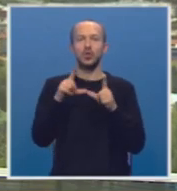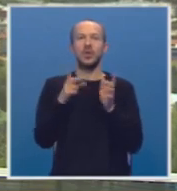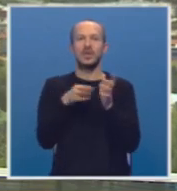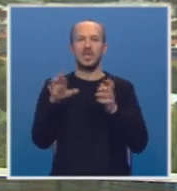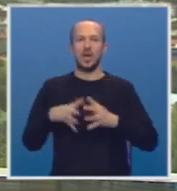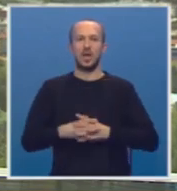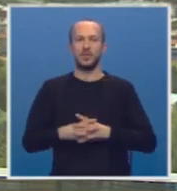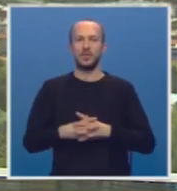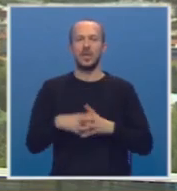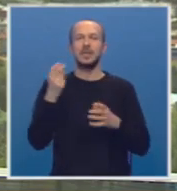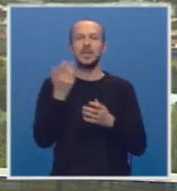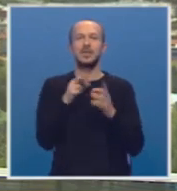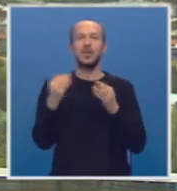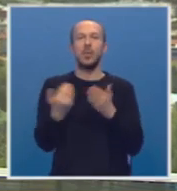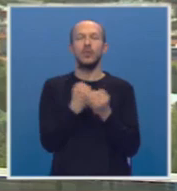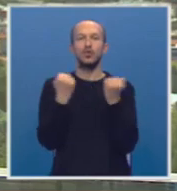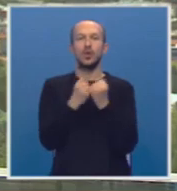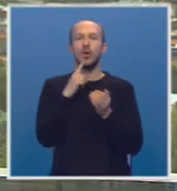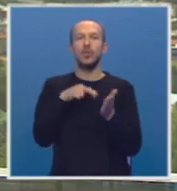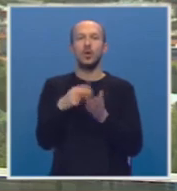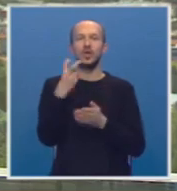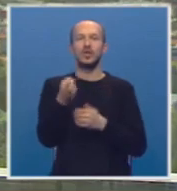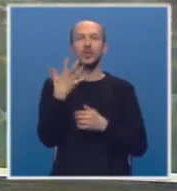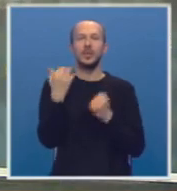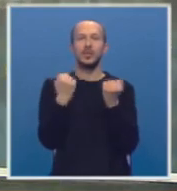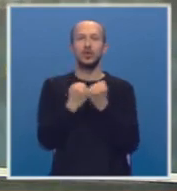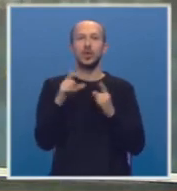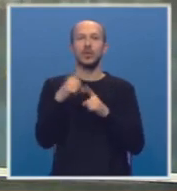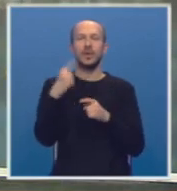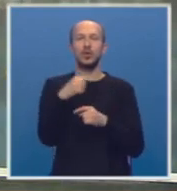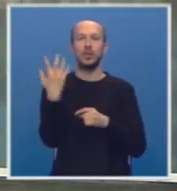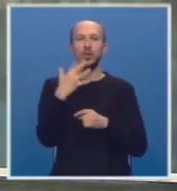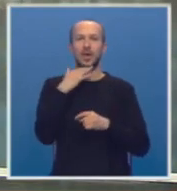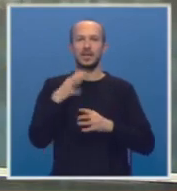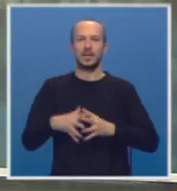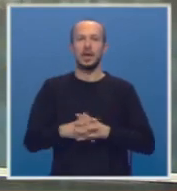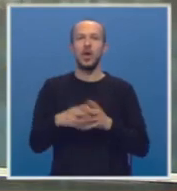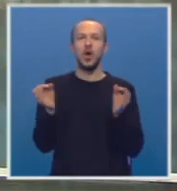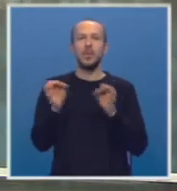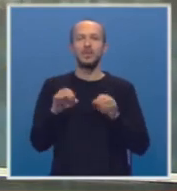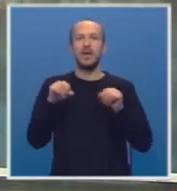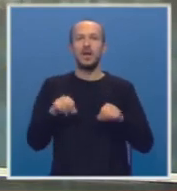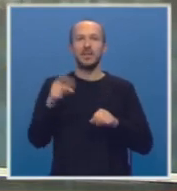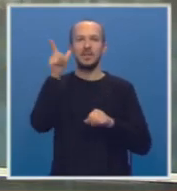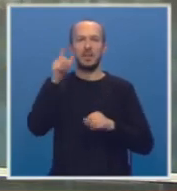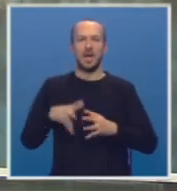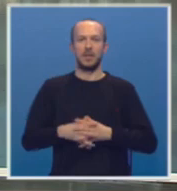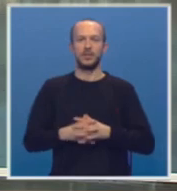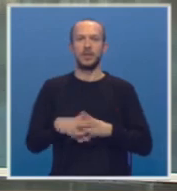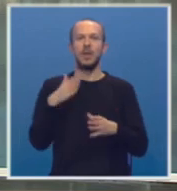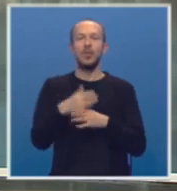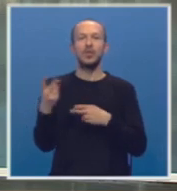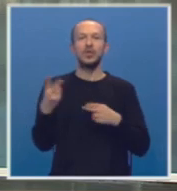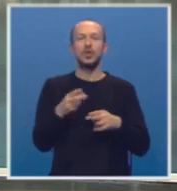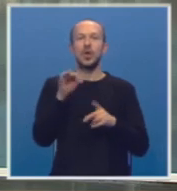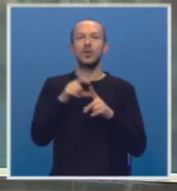Nevesinju. Sredstva za obnovu škole koju pohađa 250 učenika od 1. do 5. razreda obezvijedila je vlada Srbije. Pomoć